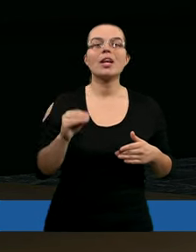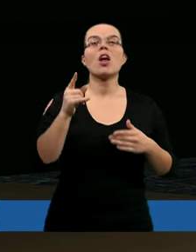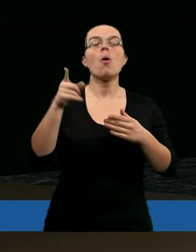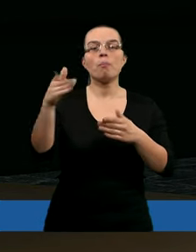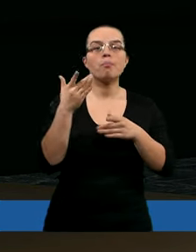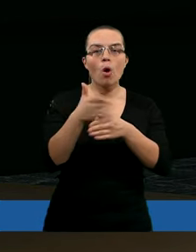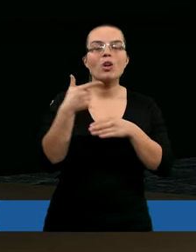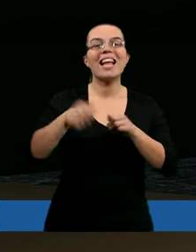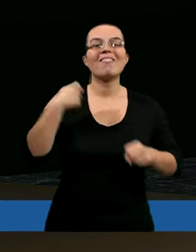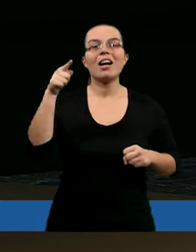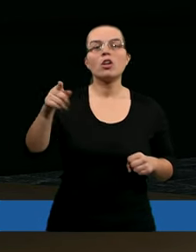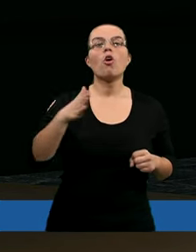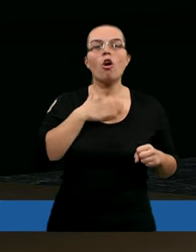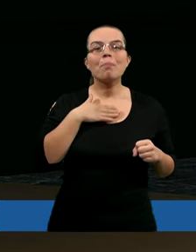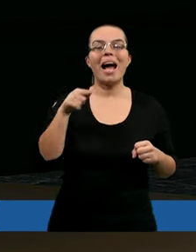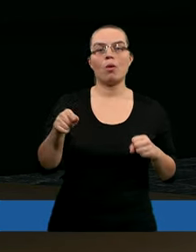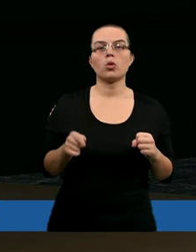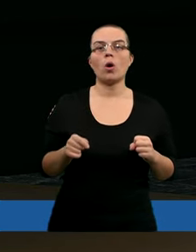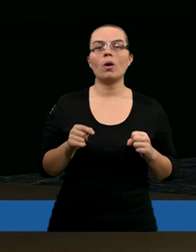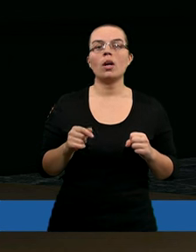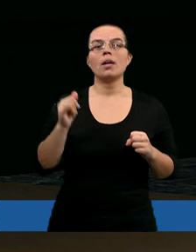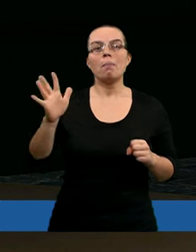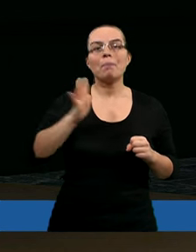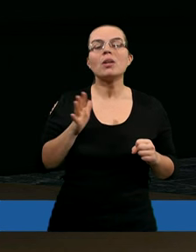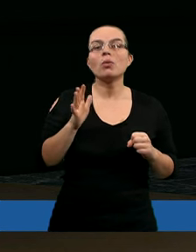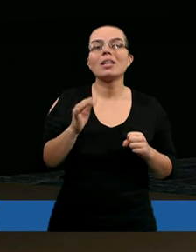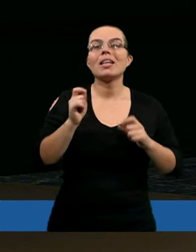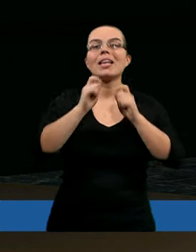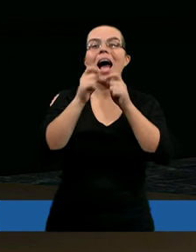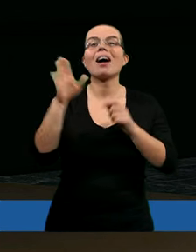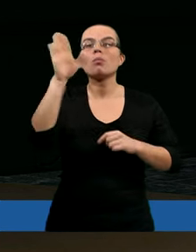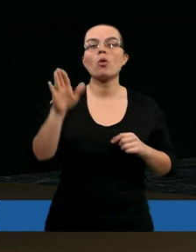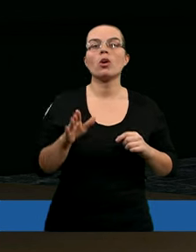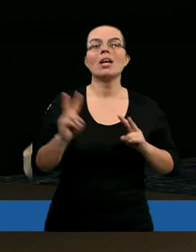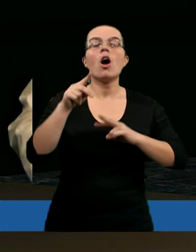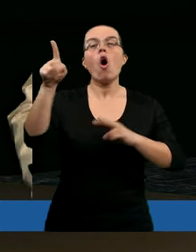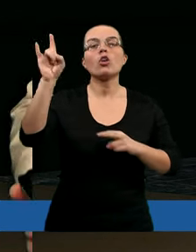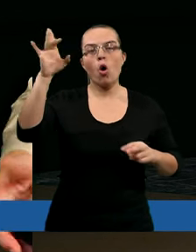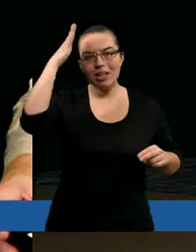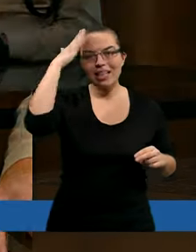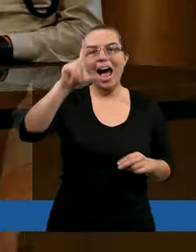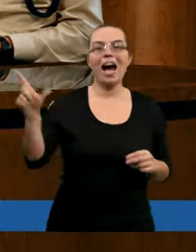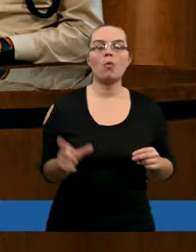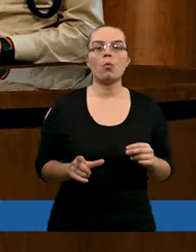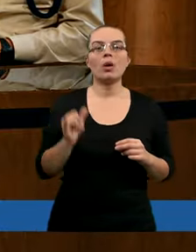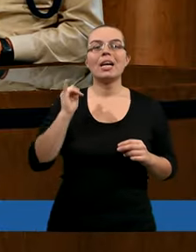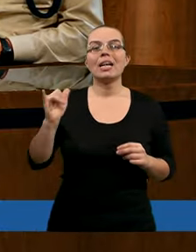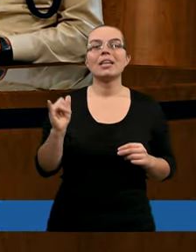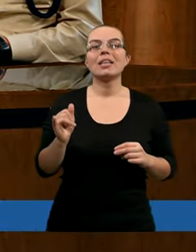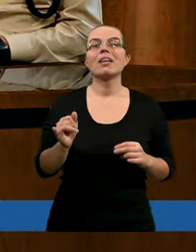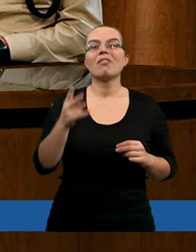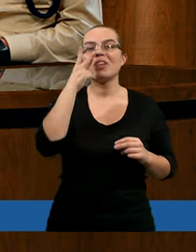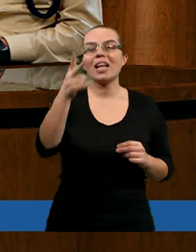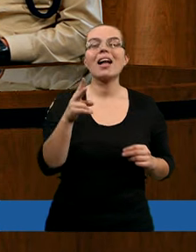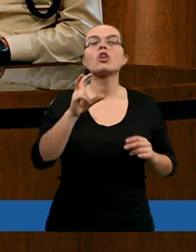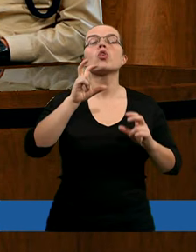on przybywał z Bogiem. On był w bardzo dobrej relacji. On go znał, więc wiedział